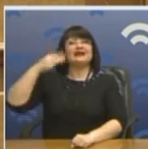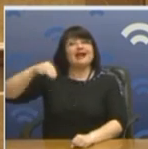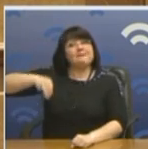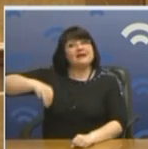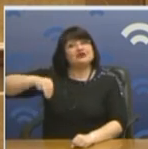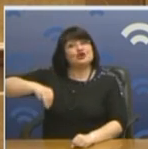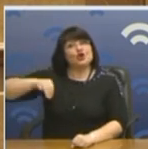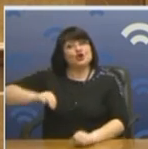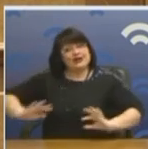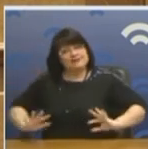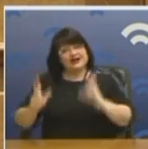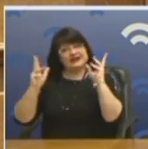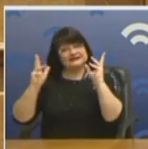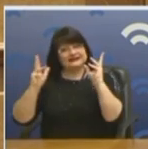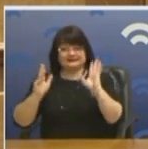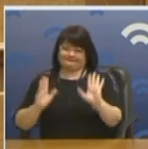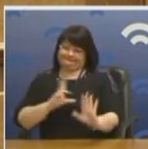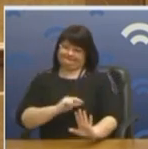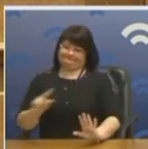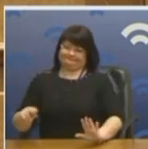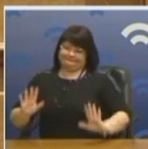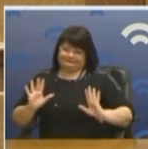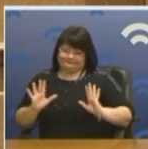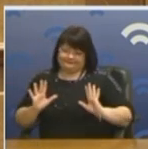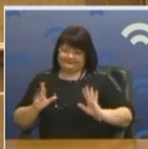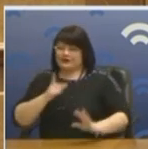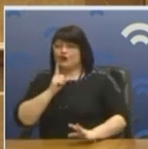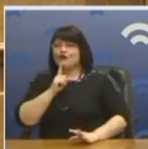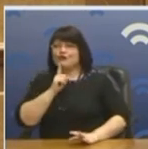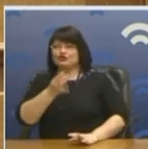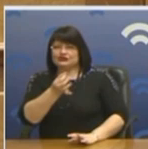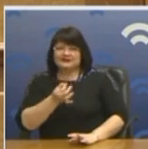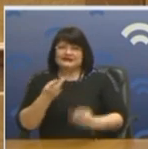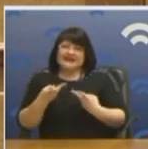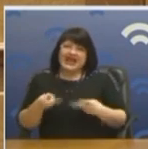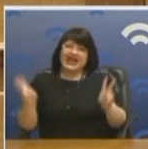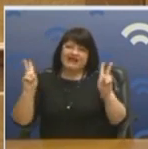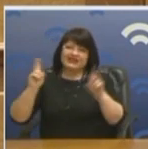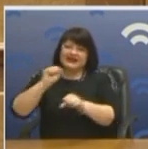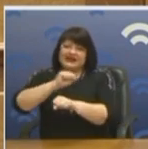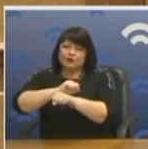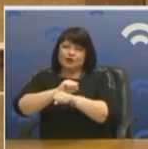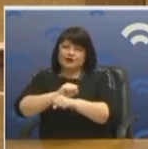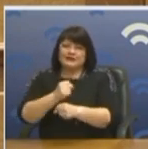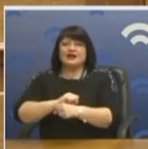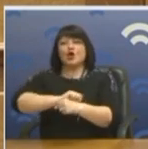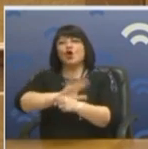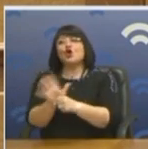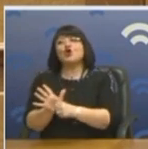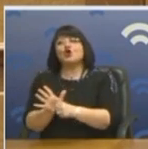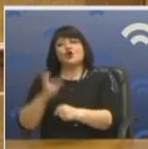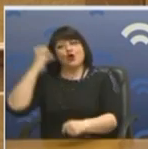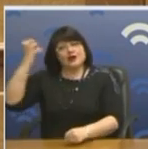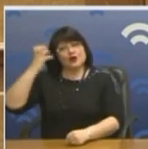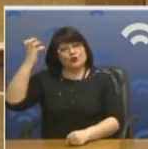Ακούστε, διαβάστε το κειμενοσύπατε και τους ελεύθερους πολιορκημένους. Είμαστε σαν τους ελεύθερους πολιορκημένους. Για τον κοροναϊό, λέγατε. Ελπίζω να μην γίνει το ίδιο. Στο Μεσολόγιο τα βγήκαν